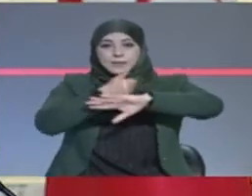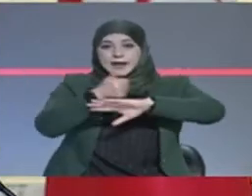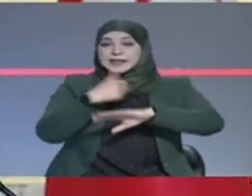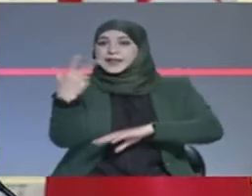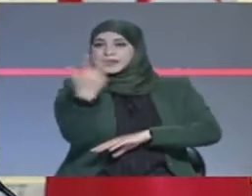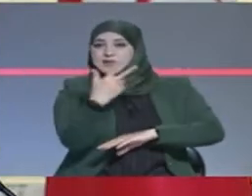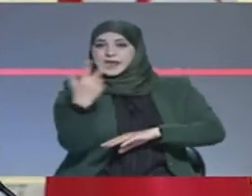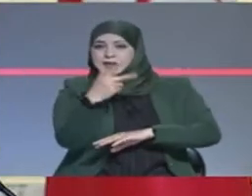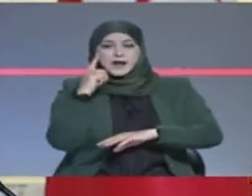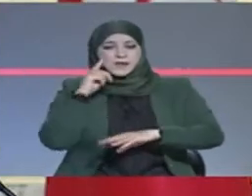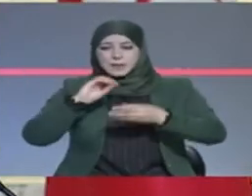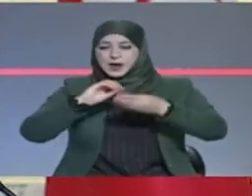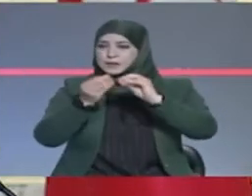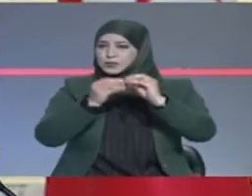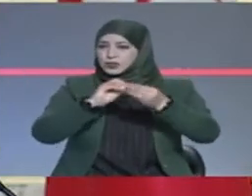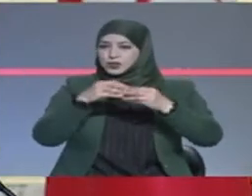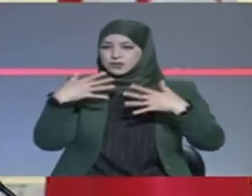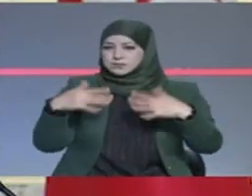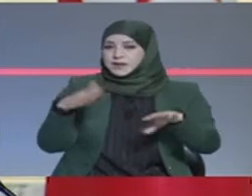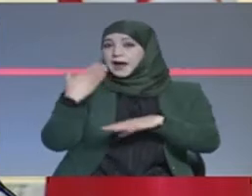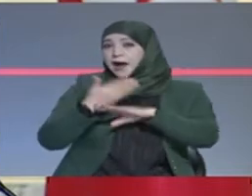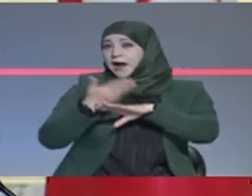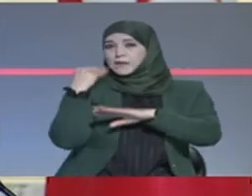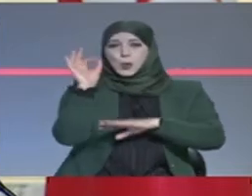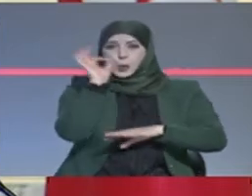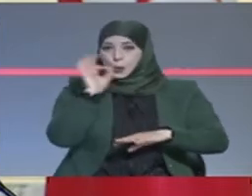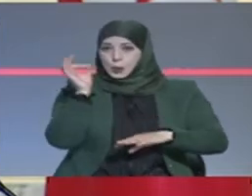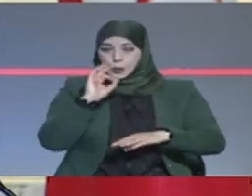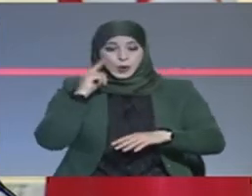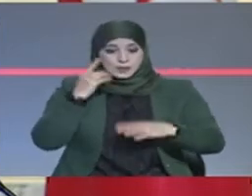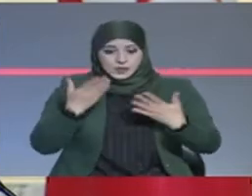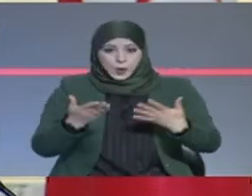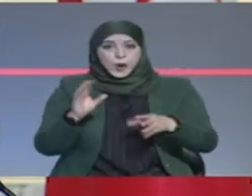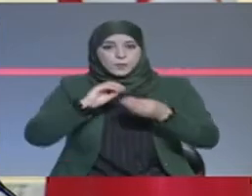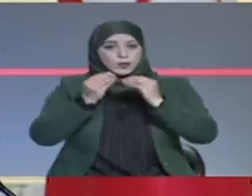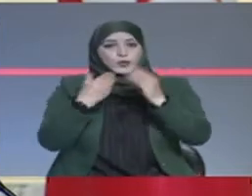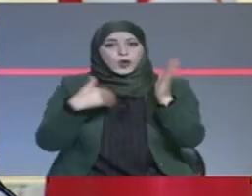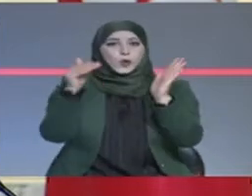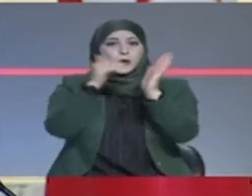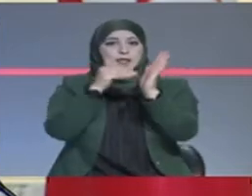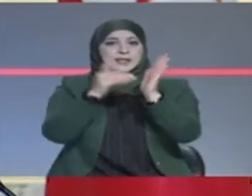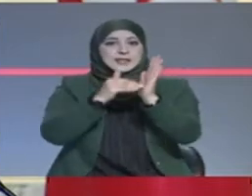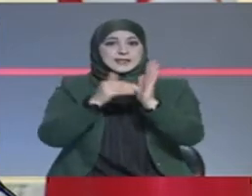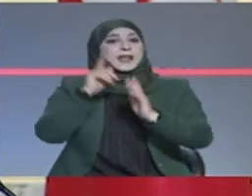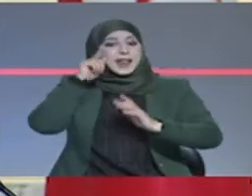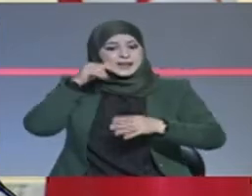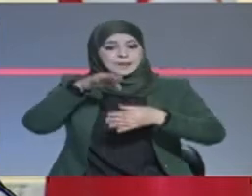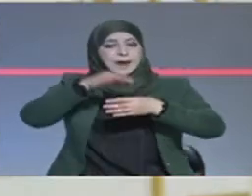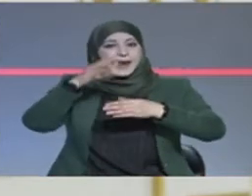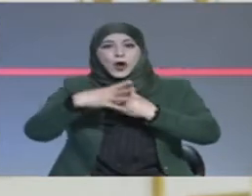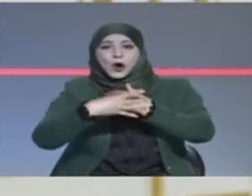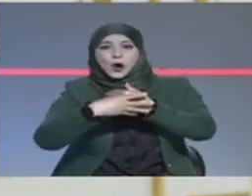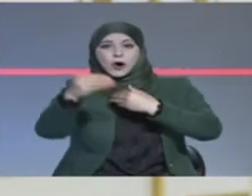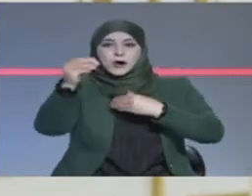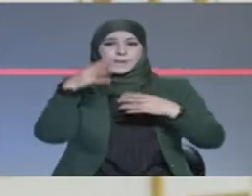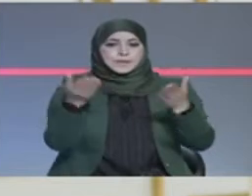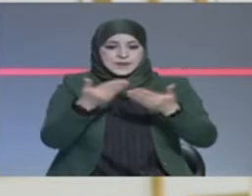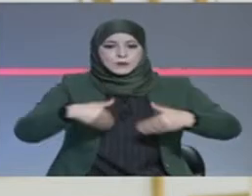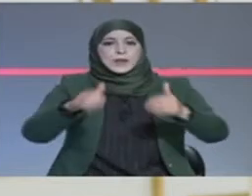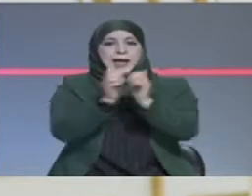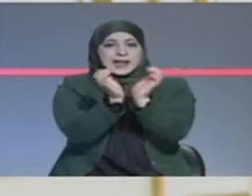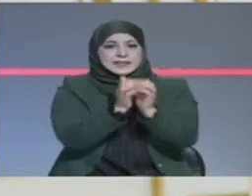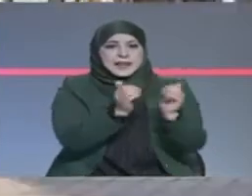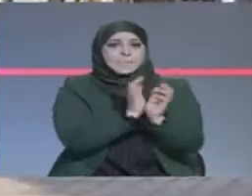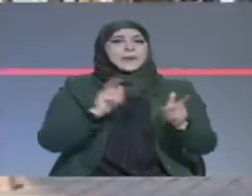إلى درجة من التدهور غير مسبوقة ما يتوجب ابتكار حل من خارج المنظومة السياسية تقوم به المنظمات